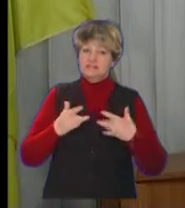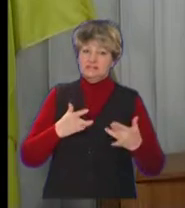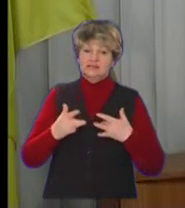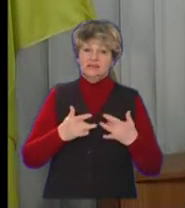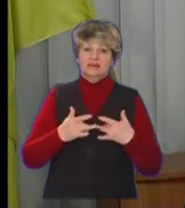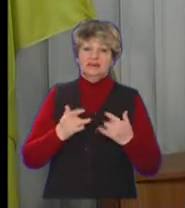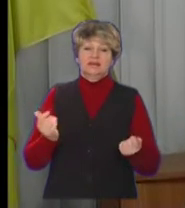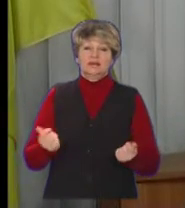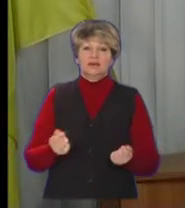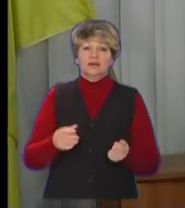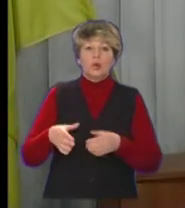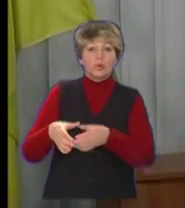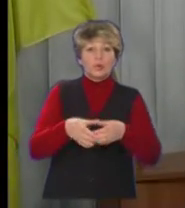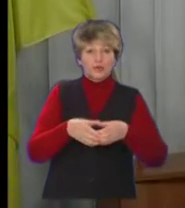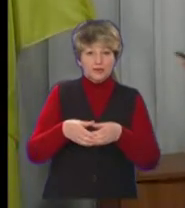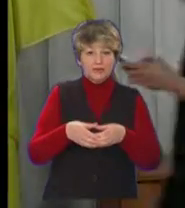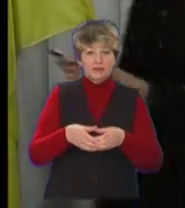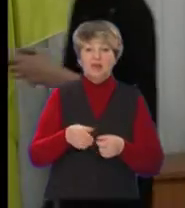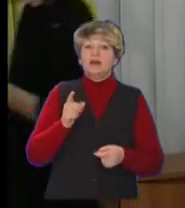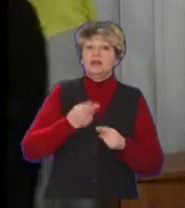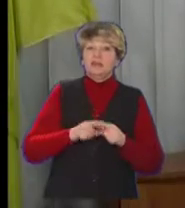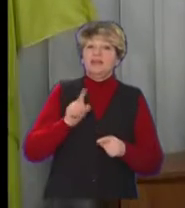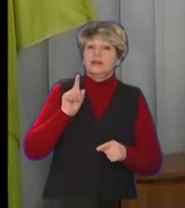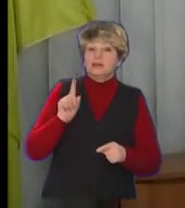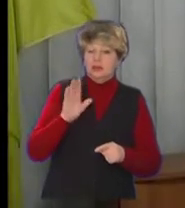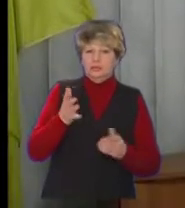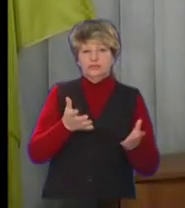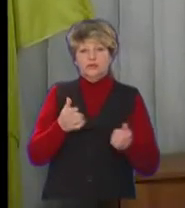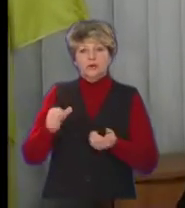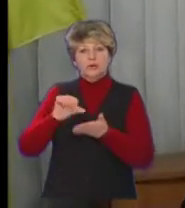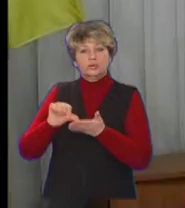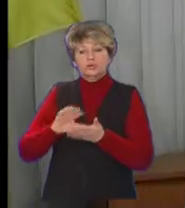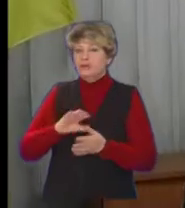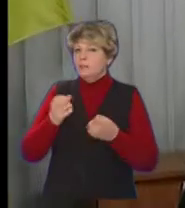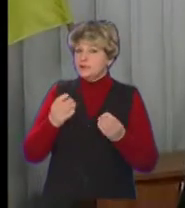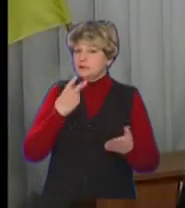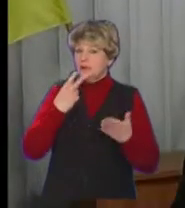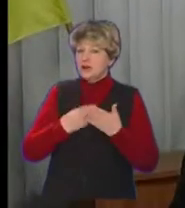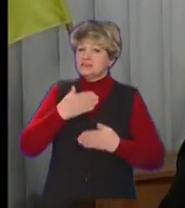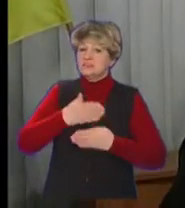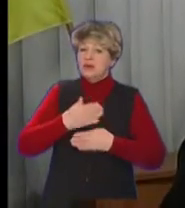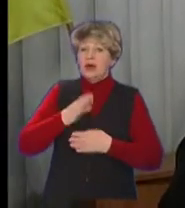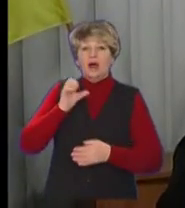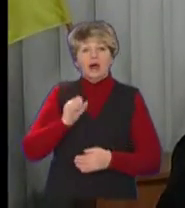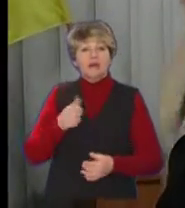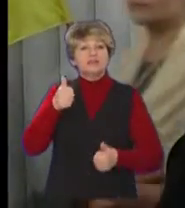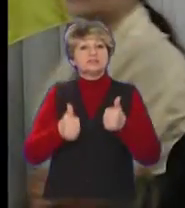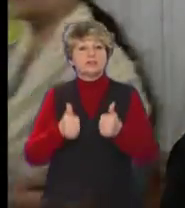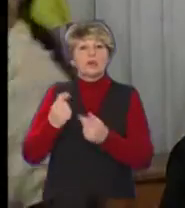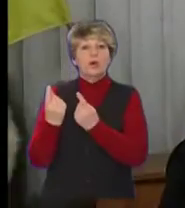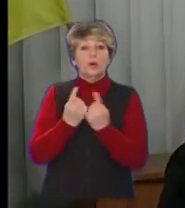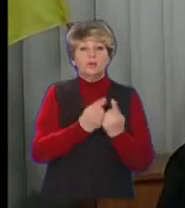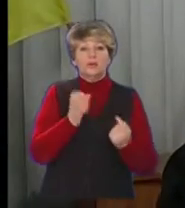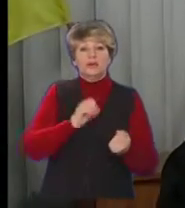молодіжних театральних гуртів. І там саме вони вже будуть брати участь не просто показати спектакль, а ще й змагатися із